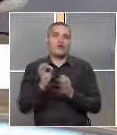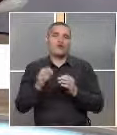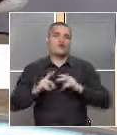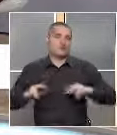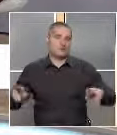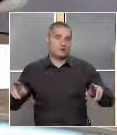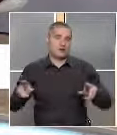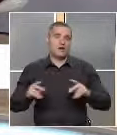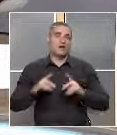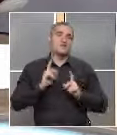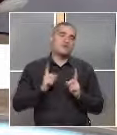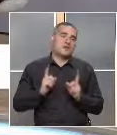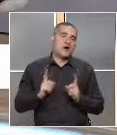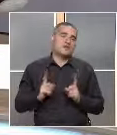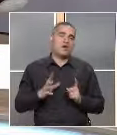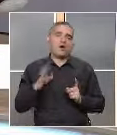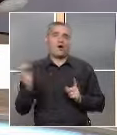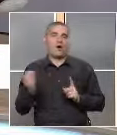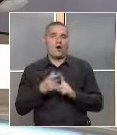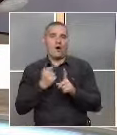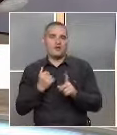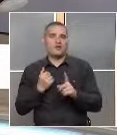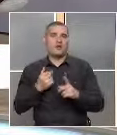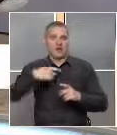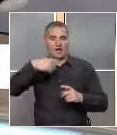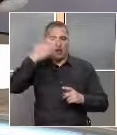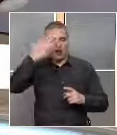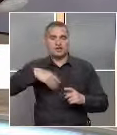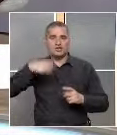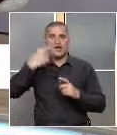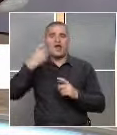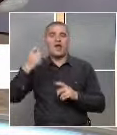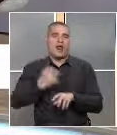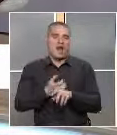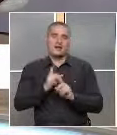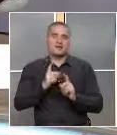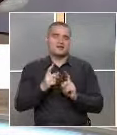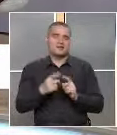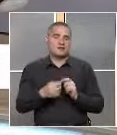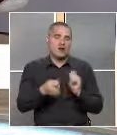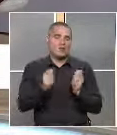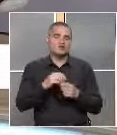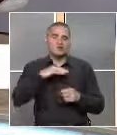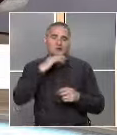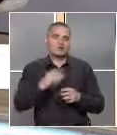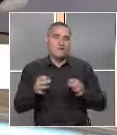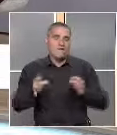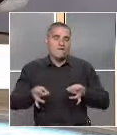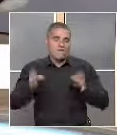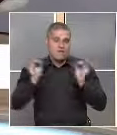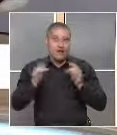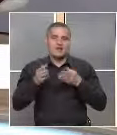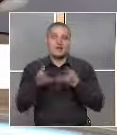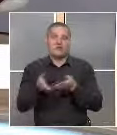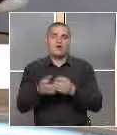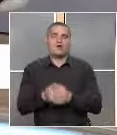родители, че някой от личните лекари или педиатрите не обръщат достатъчно внимание на